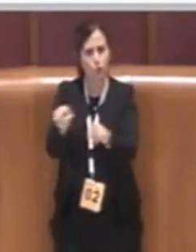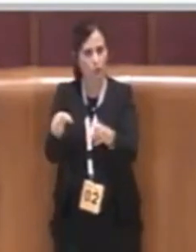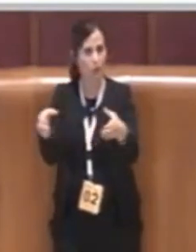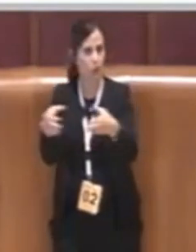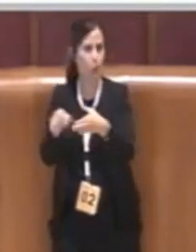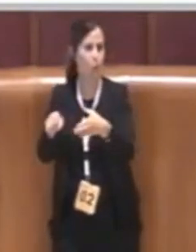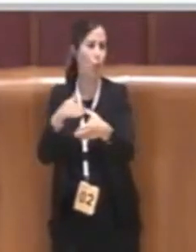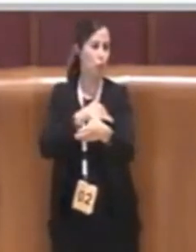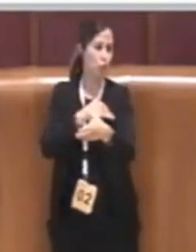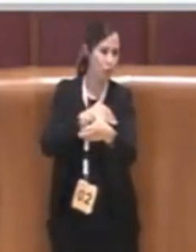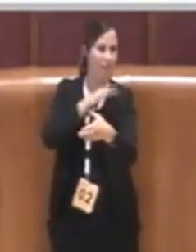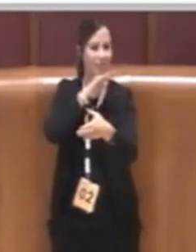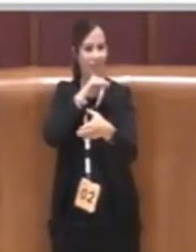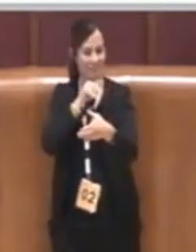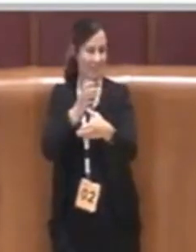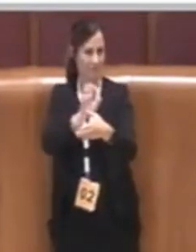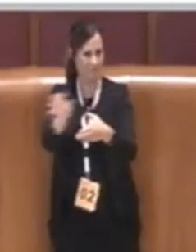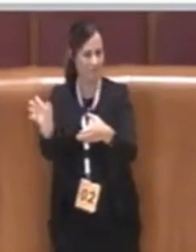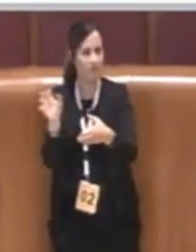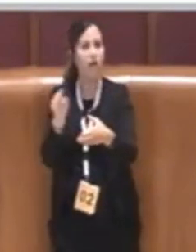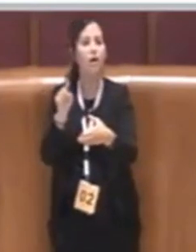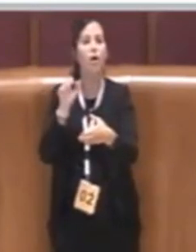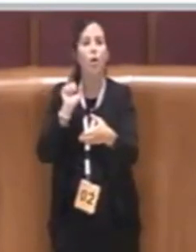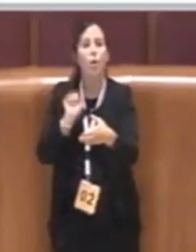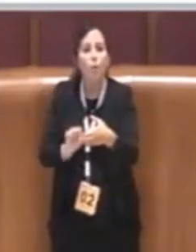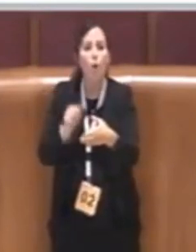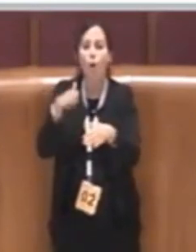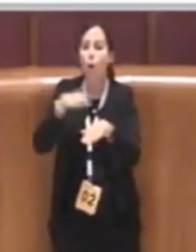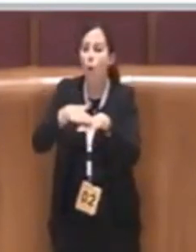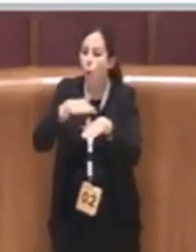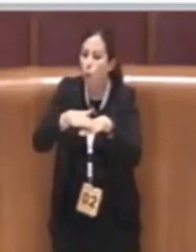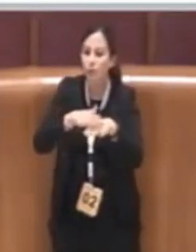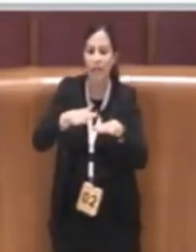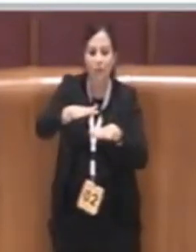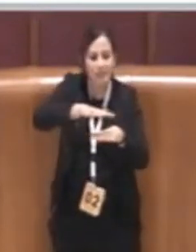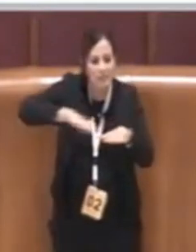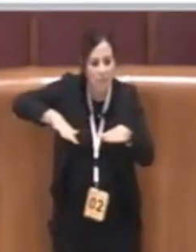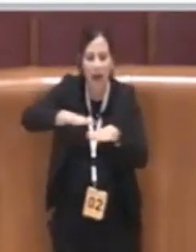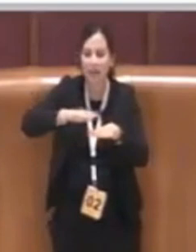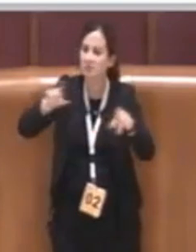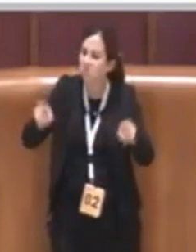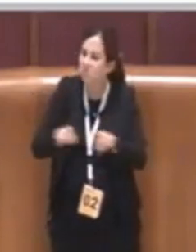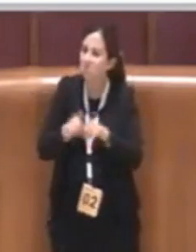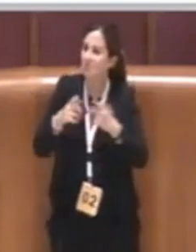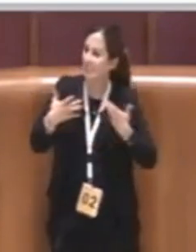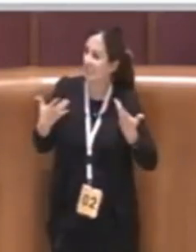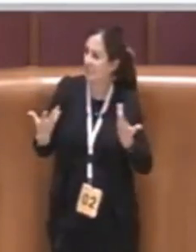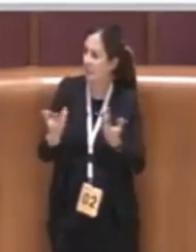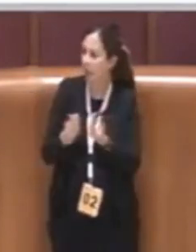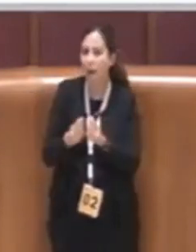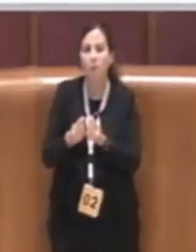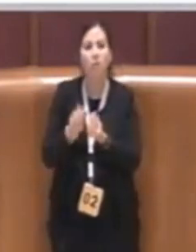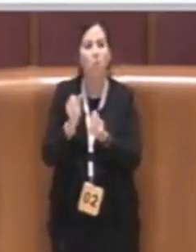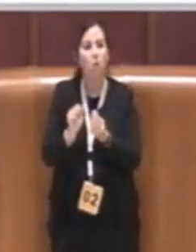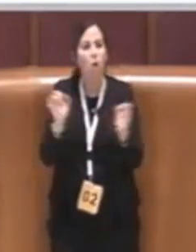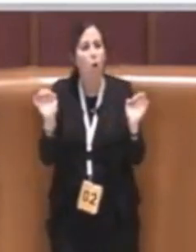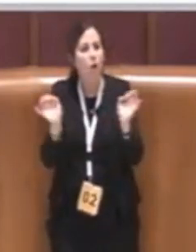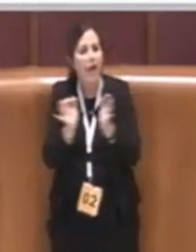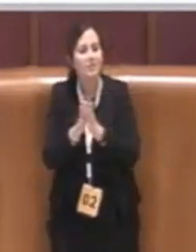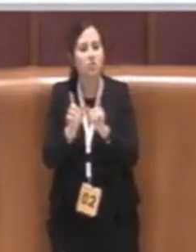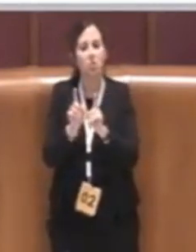molteplici spazi comuni dove condividere con altre persone dei momenti della loro quotidianità